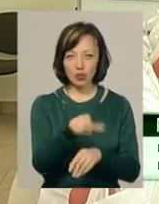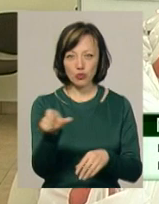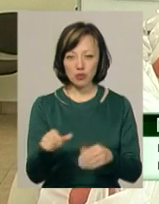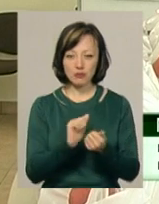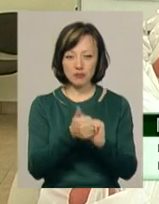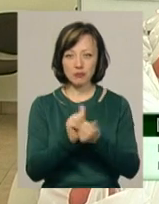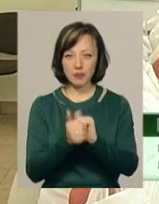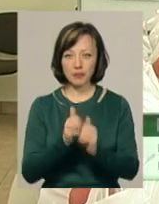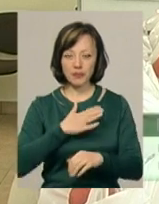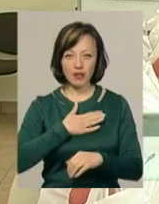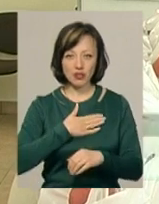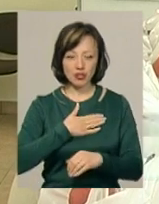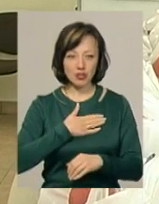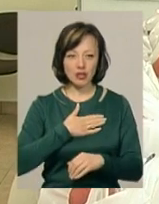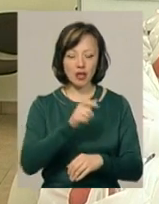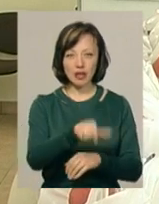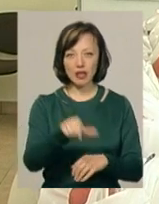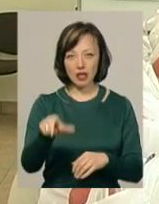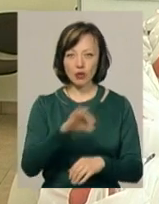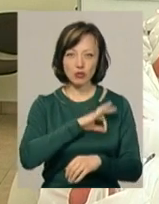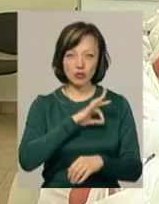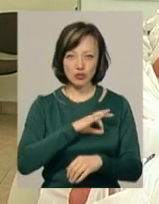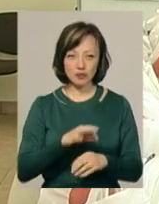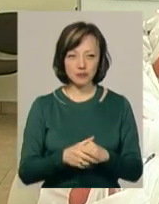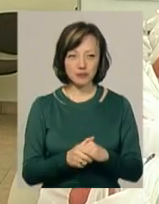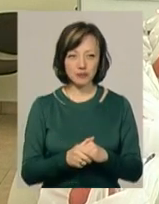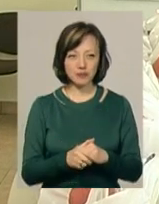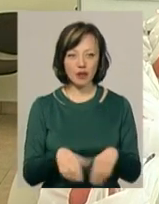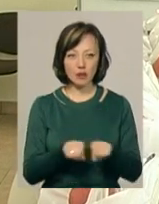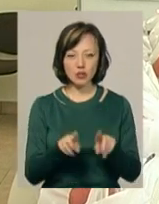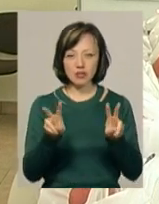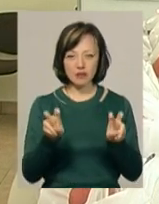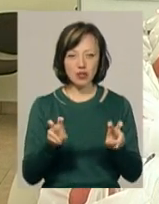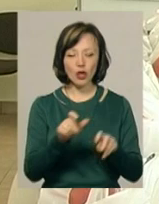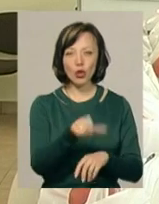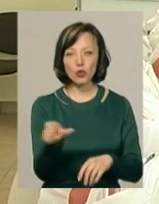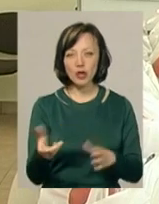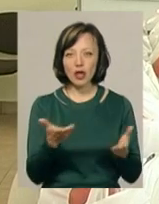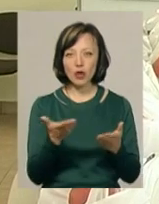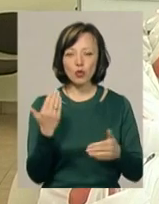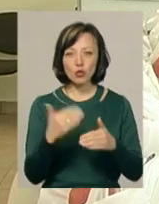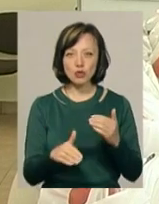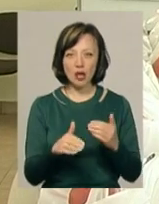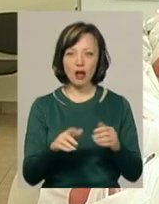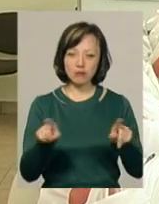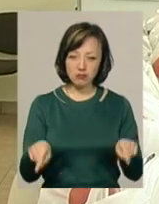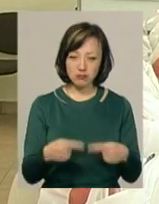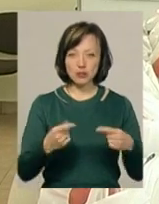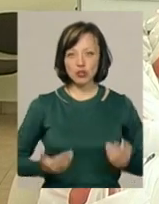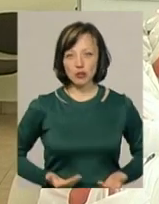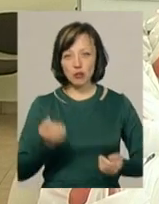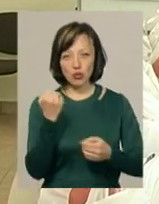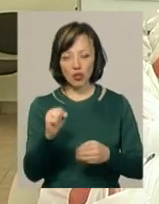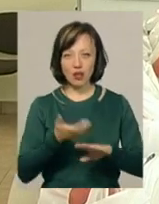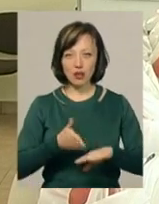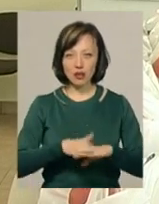ротація наших клієнтів, користувачів, підопічних, так можна назвати. Люди, які вже вийшли з складних життєвих обставинах, подолали якусь